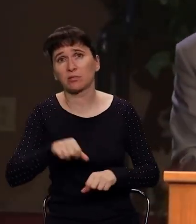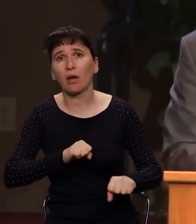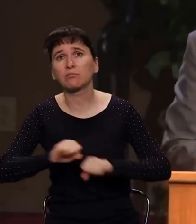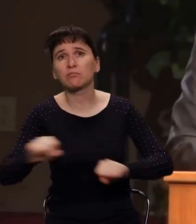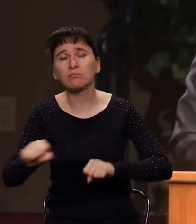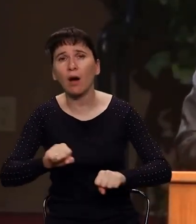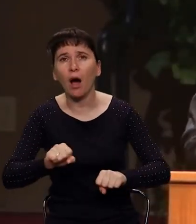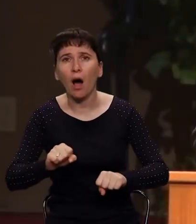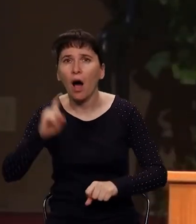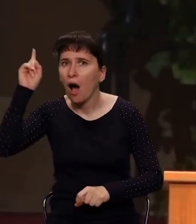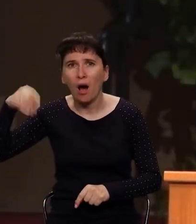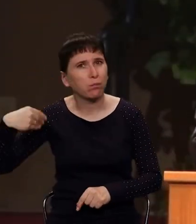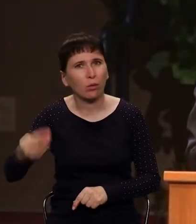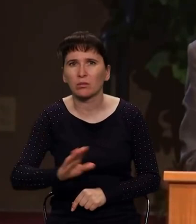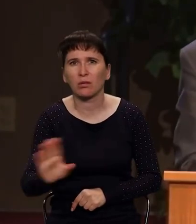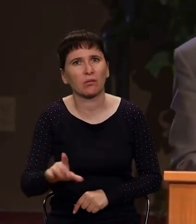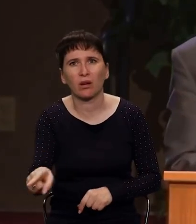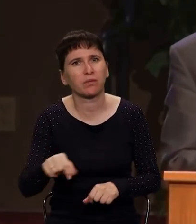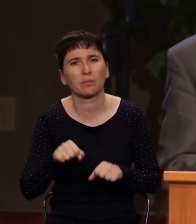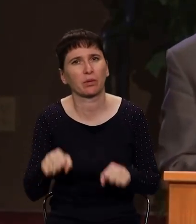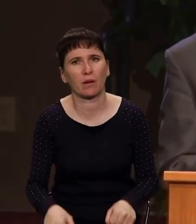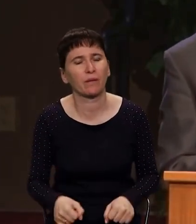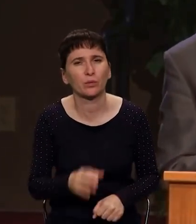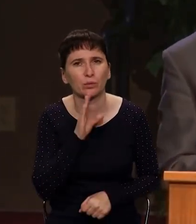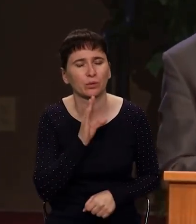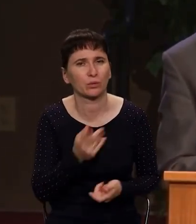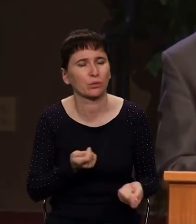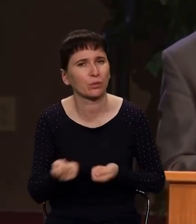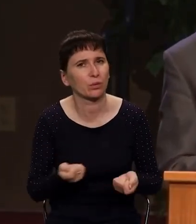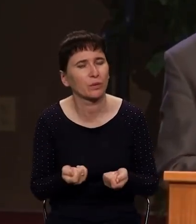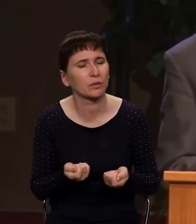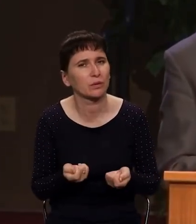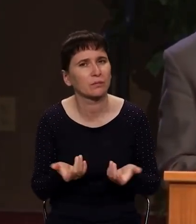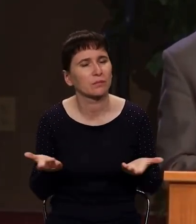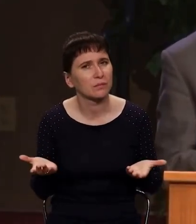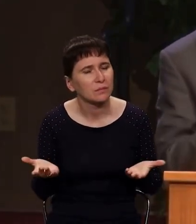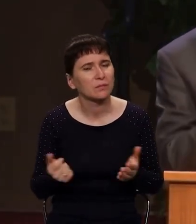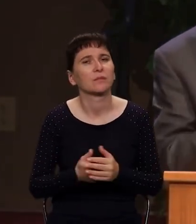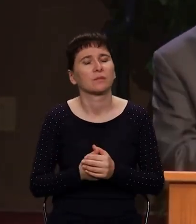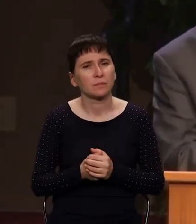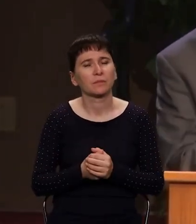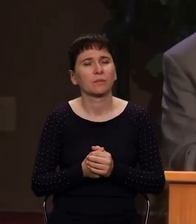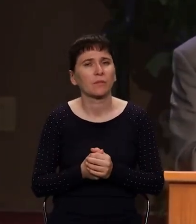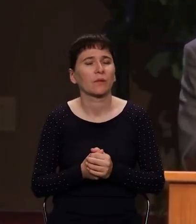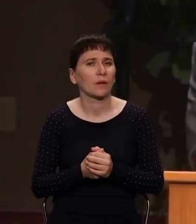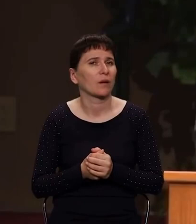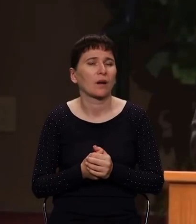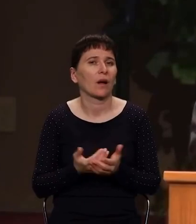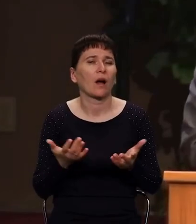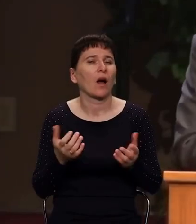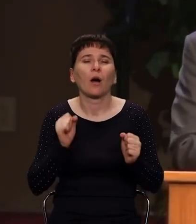Бог не дал на это право ей. Я хочу сказать, что возможные причины того, что происходило там,